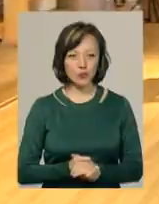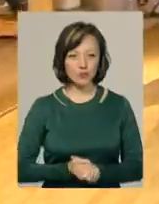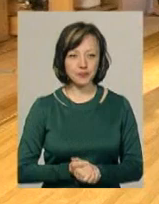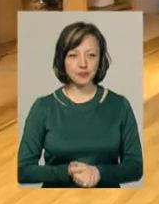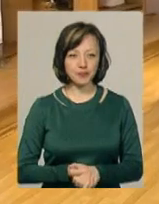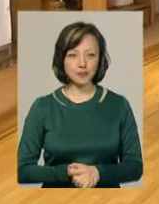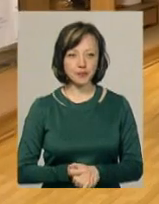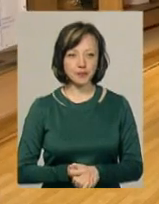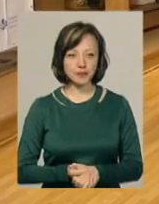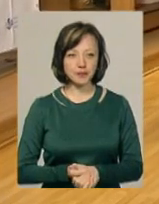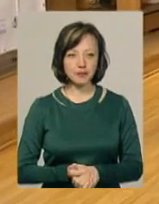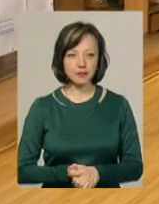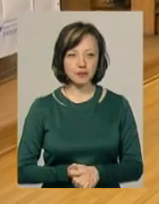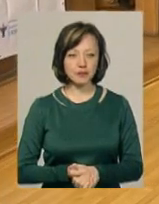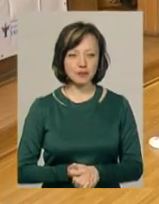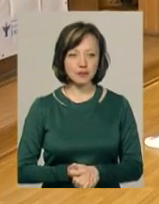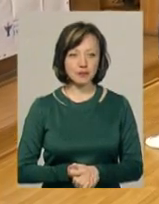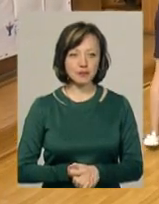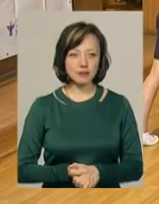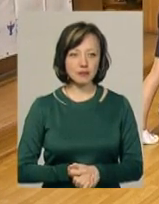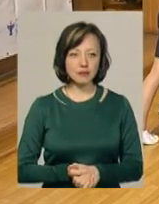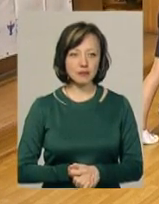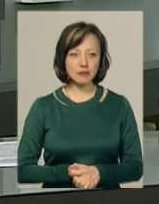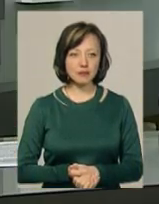Варуштова, Володимир Паламар, новини Поділя Центр.